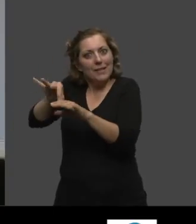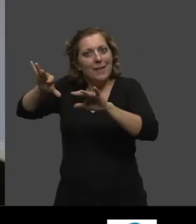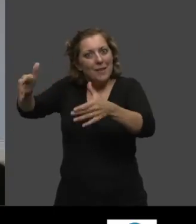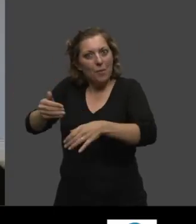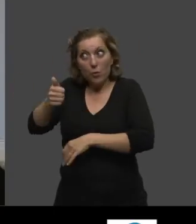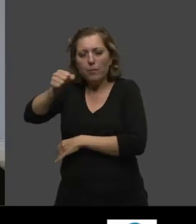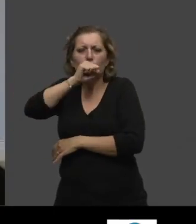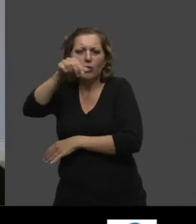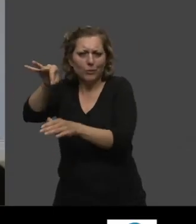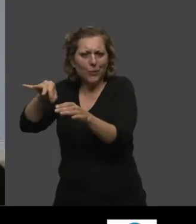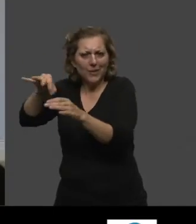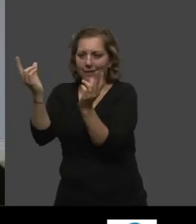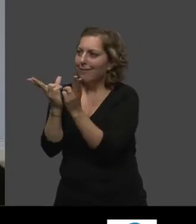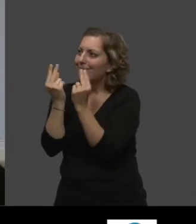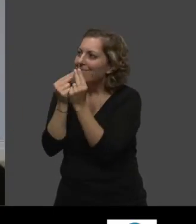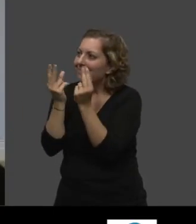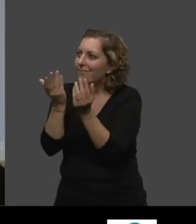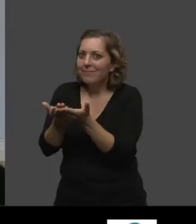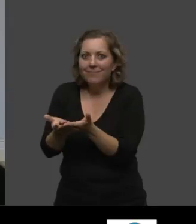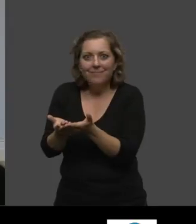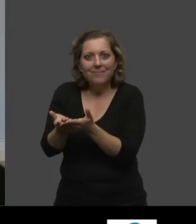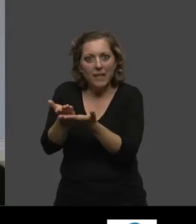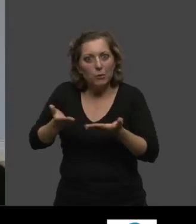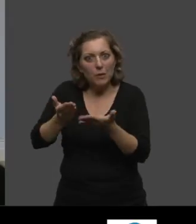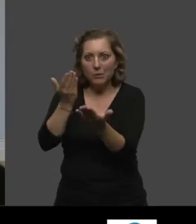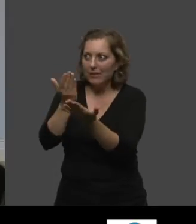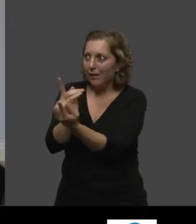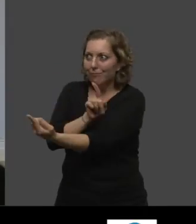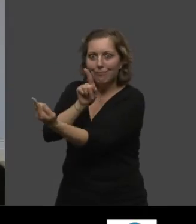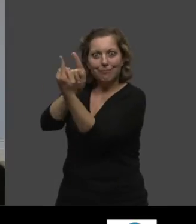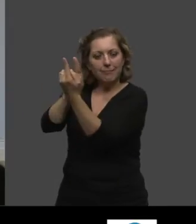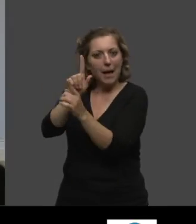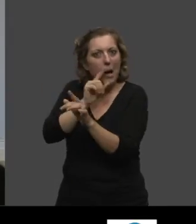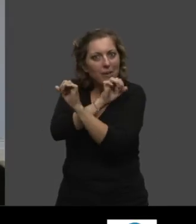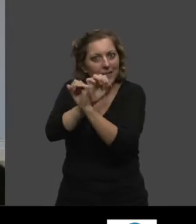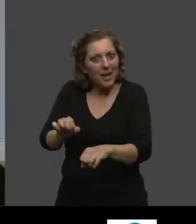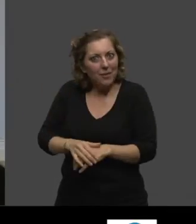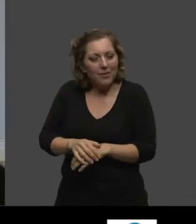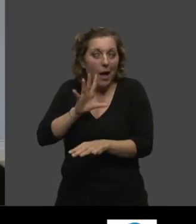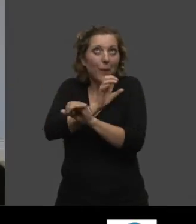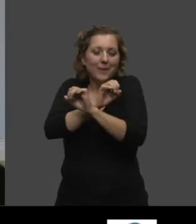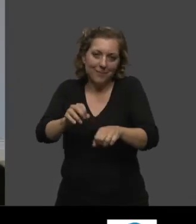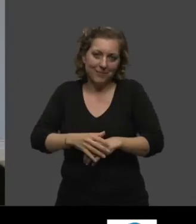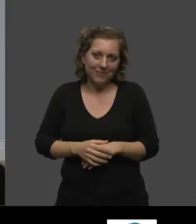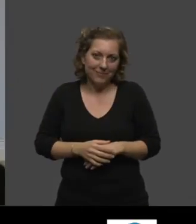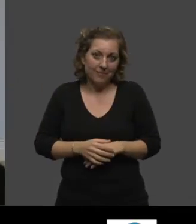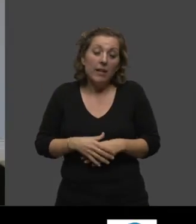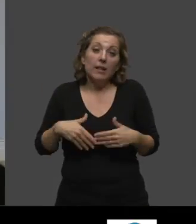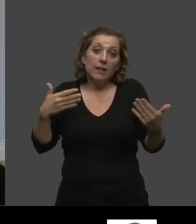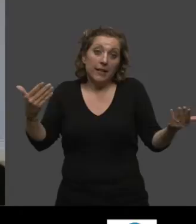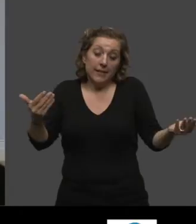Alors, c'est formidable quand on trouve des gens comme ça.'est merveilleux. Donc,'est vrai,